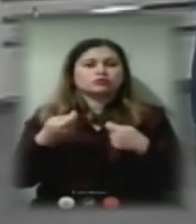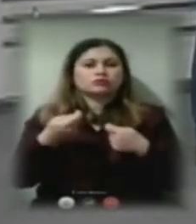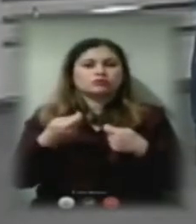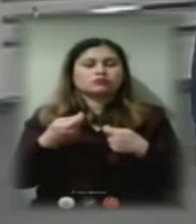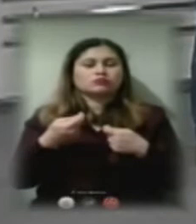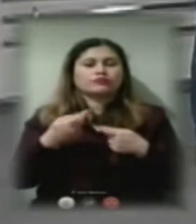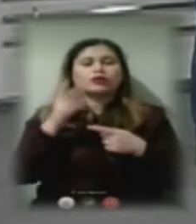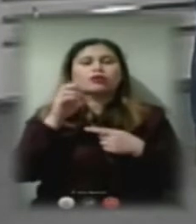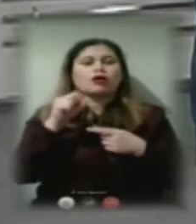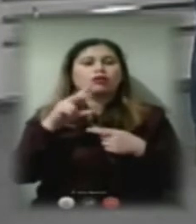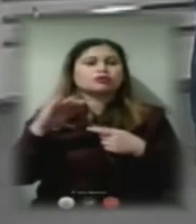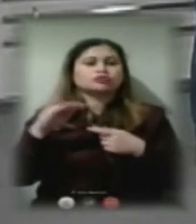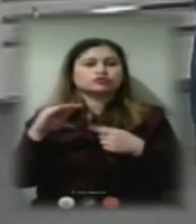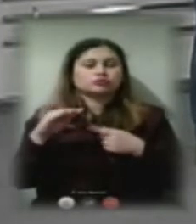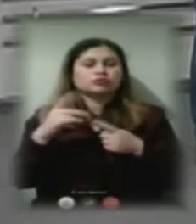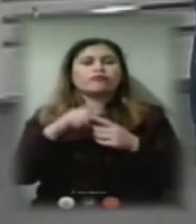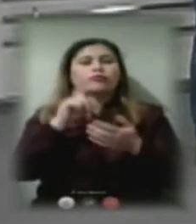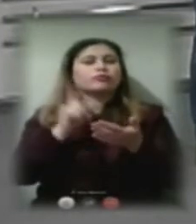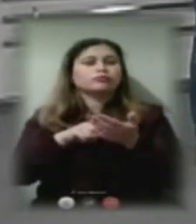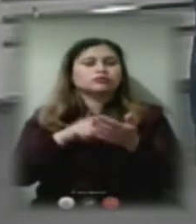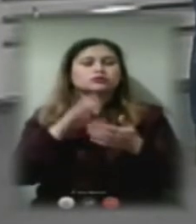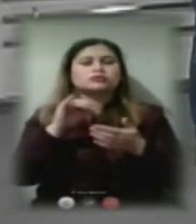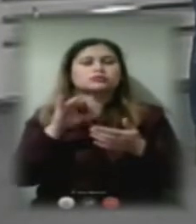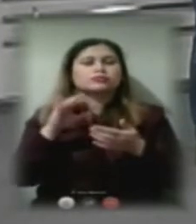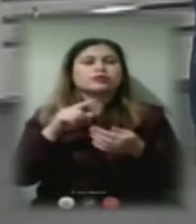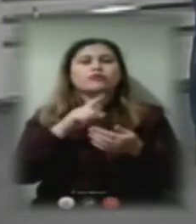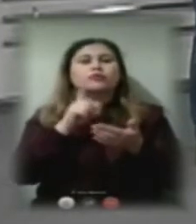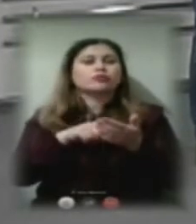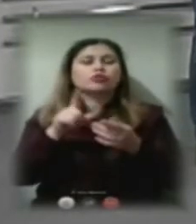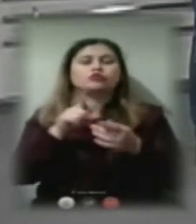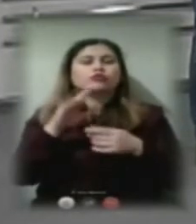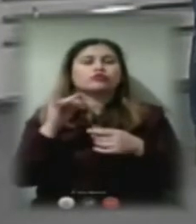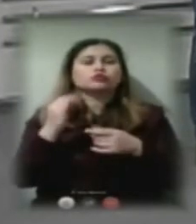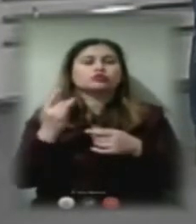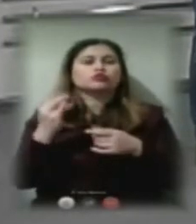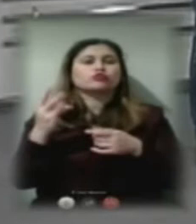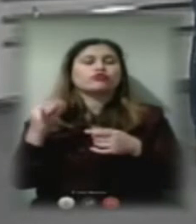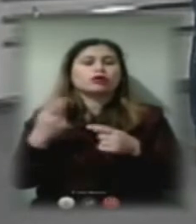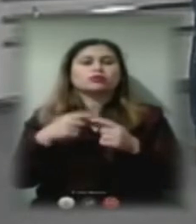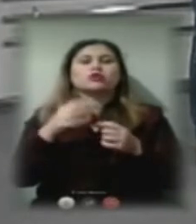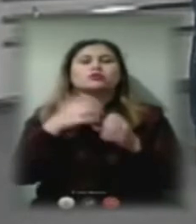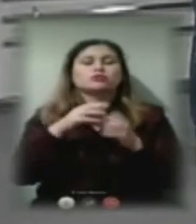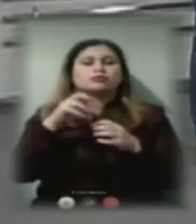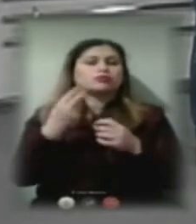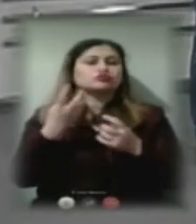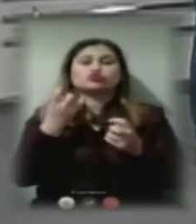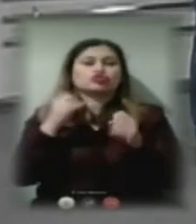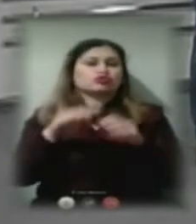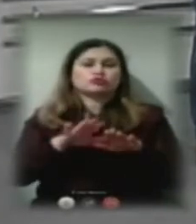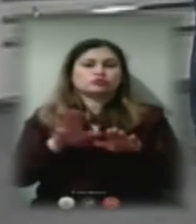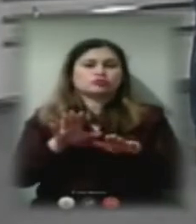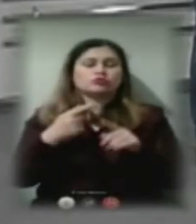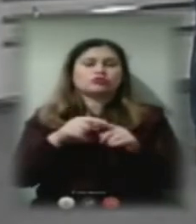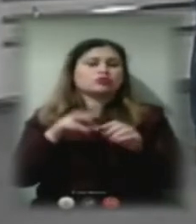ж системні питання щодо функціонування «Херсонської ТЕЦ» воно не вирішено. Воно не вирішено на державному